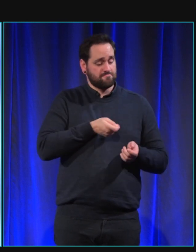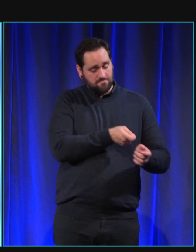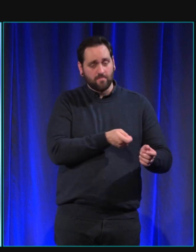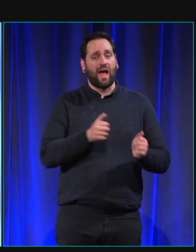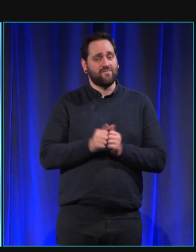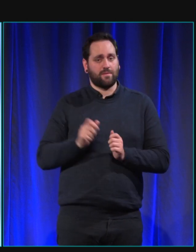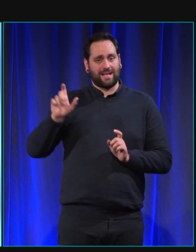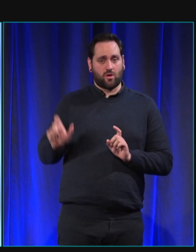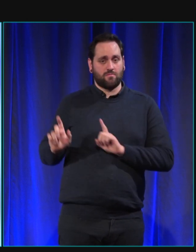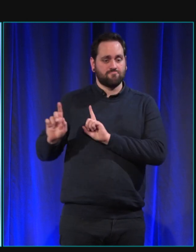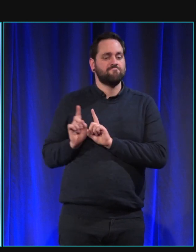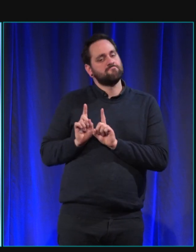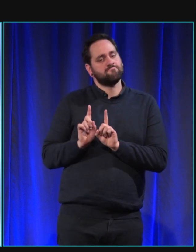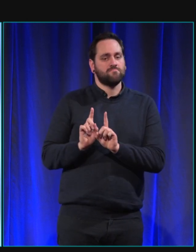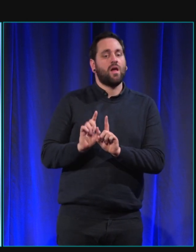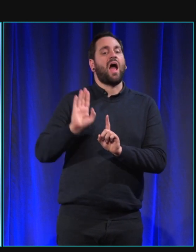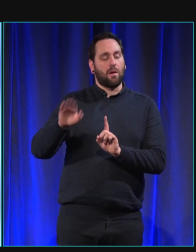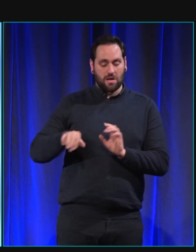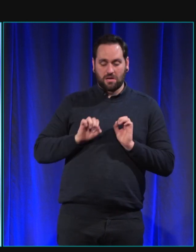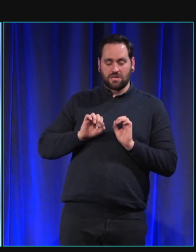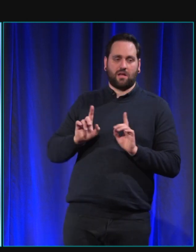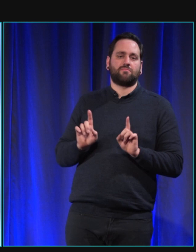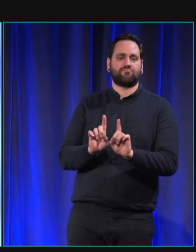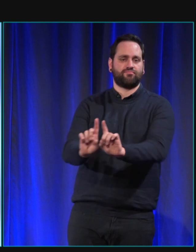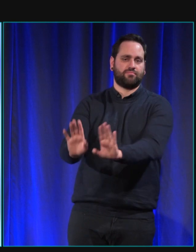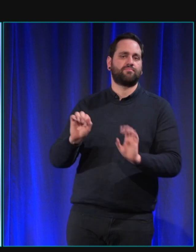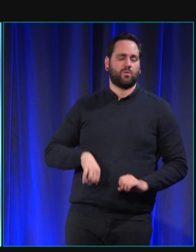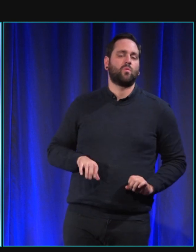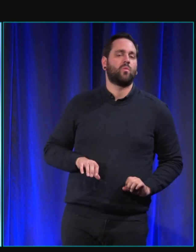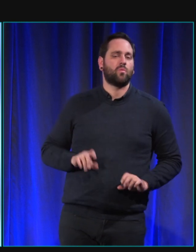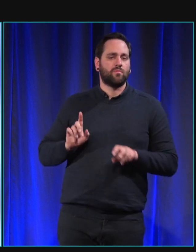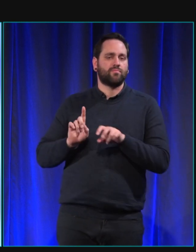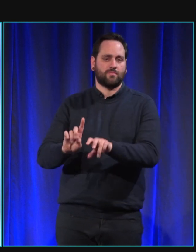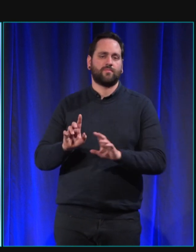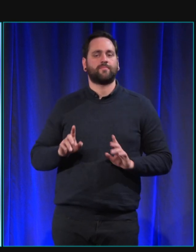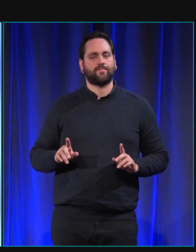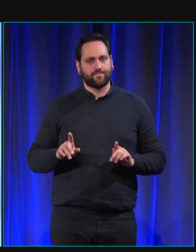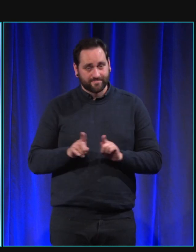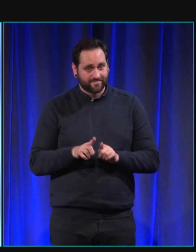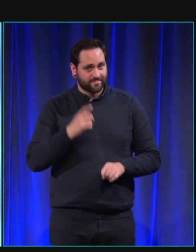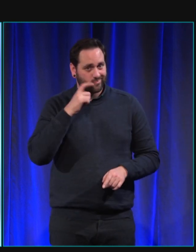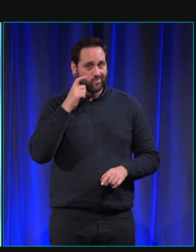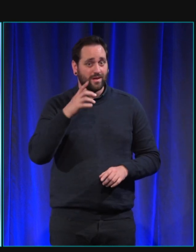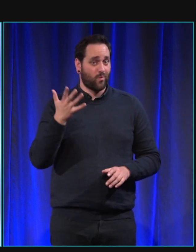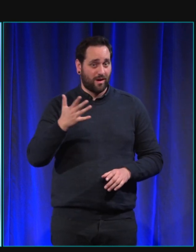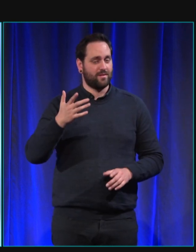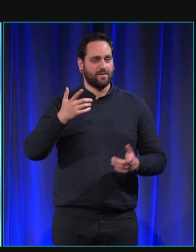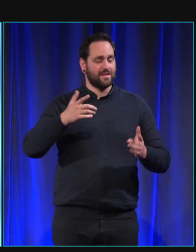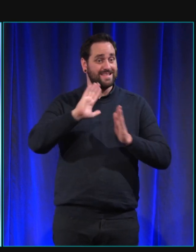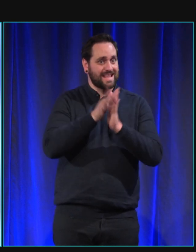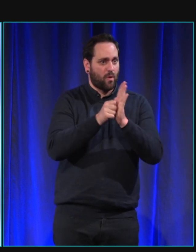et je me suis rendu compte que si je ne donnais pas la laisse moi à la personne jamais elle acceptait de sortir